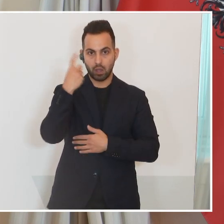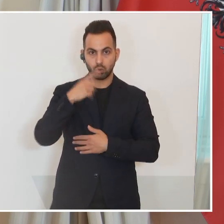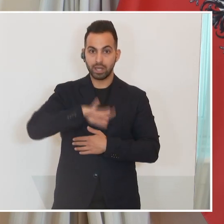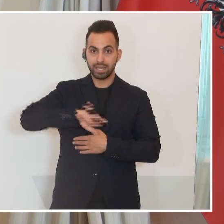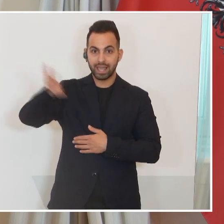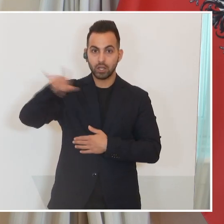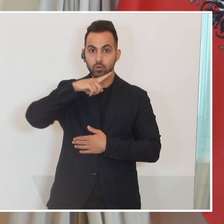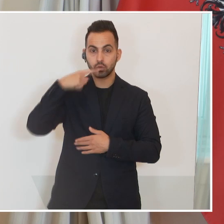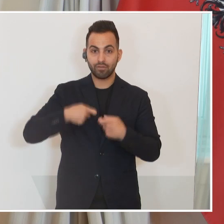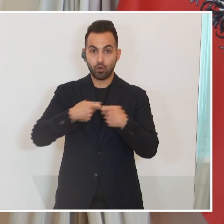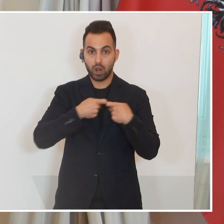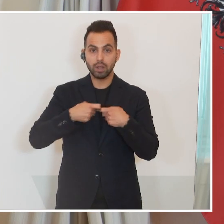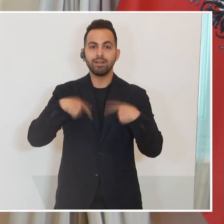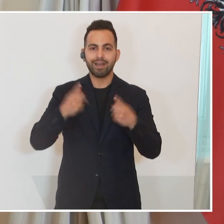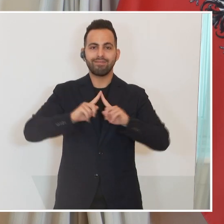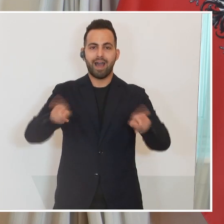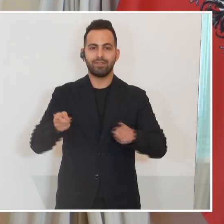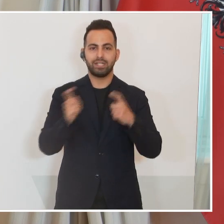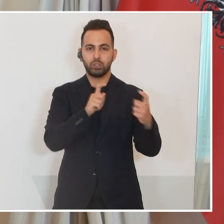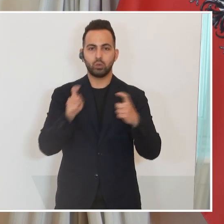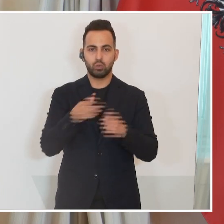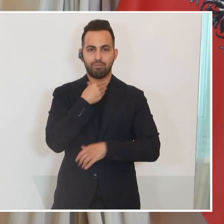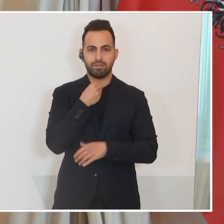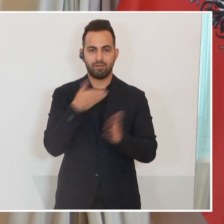vertritt. Dann wäre ein anderer Diskussionsbedarf notwendig.